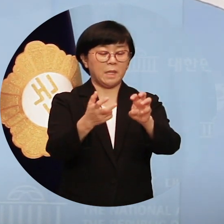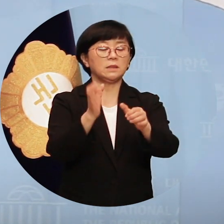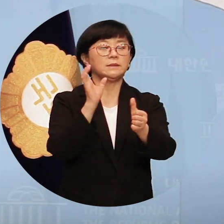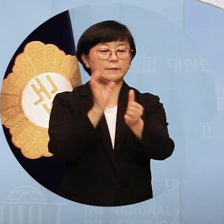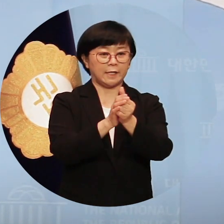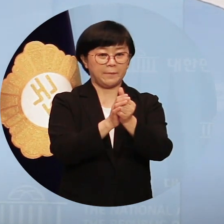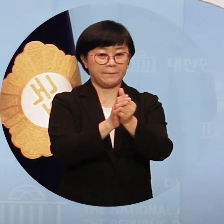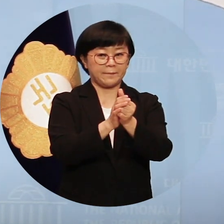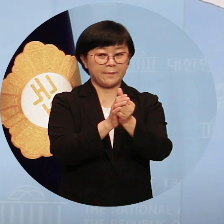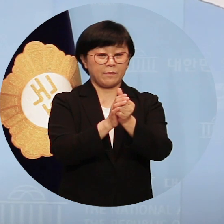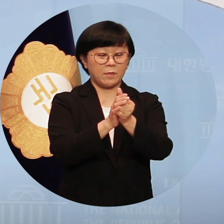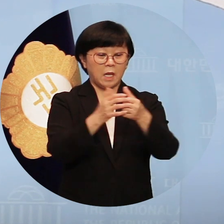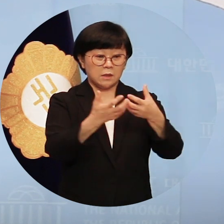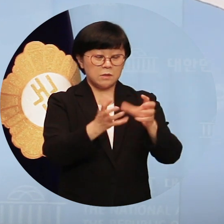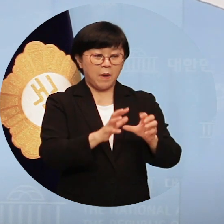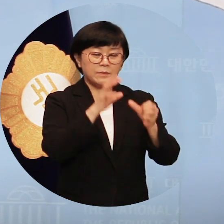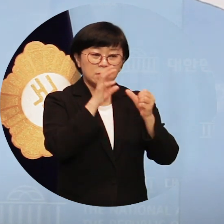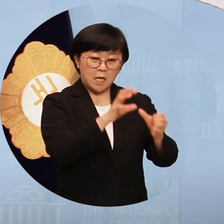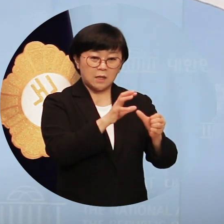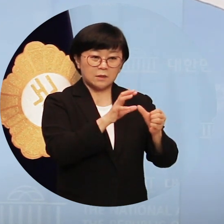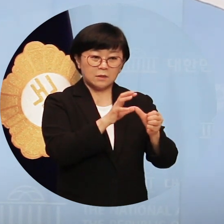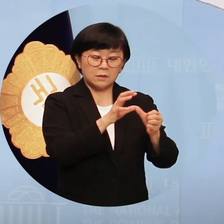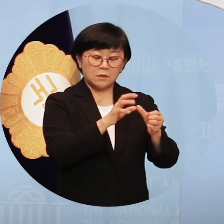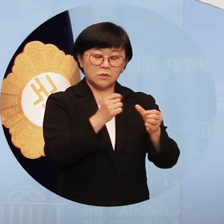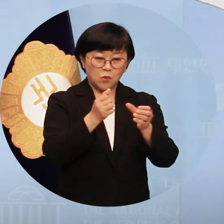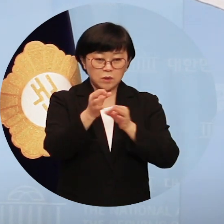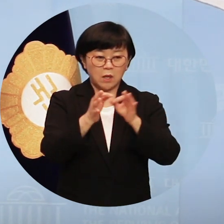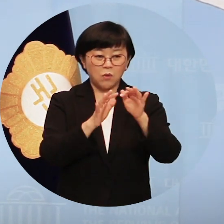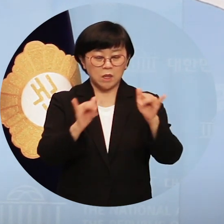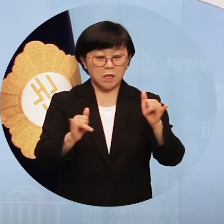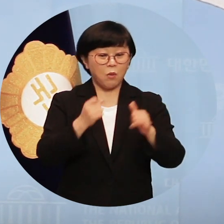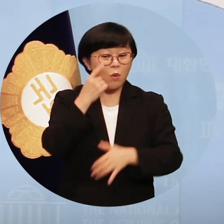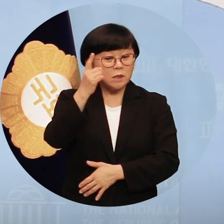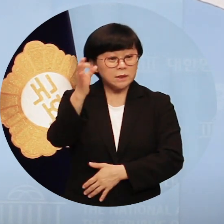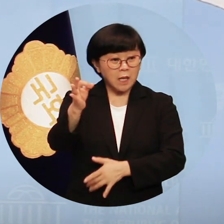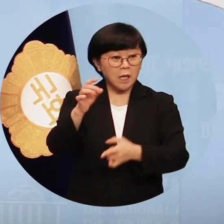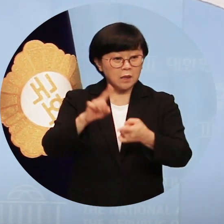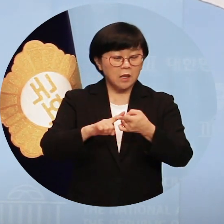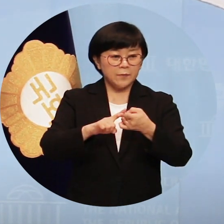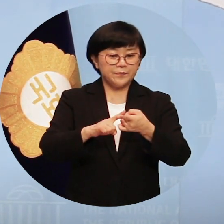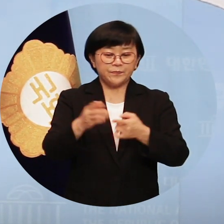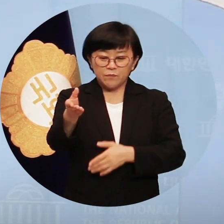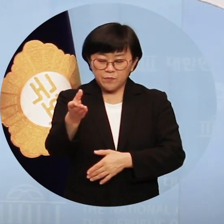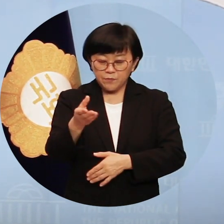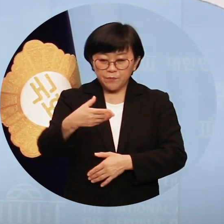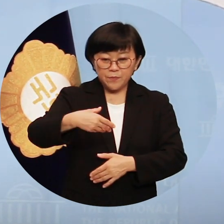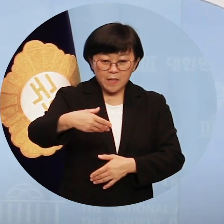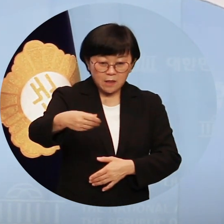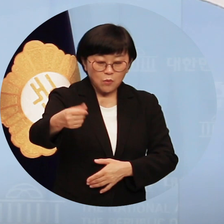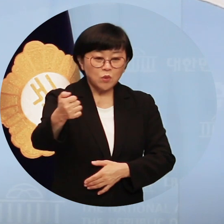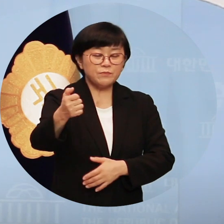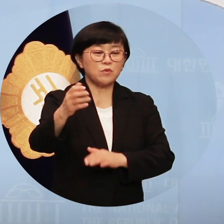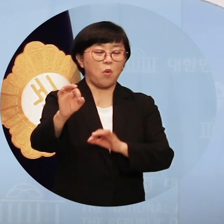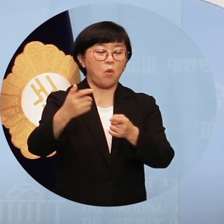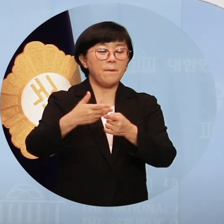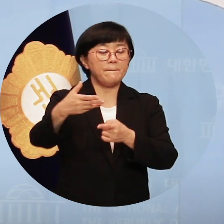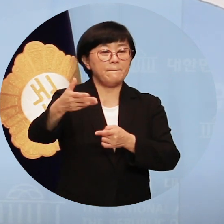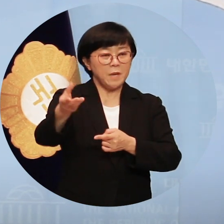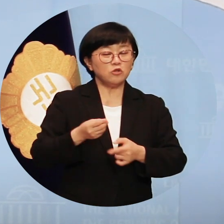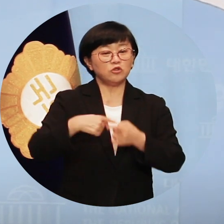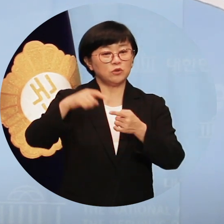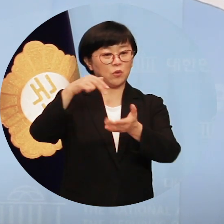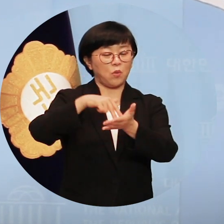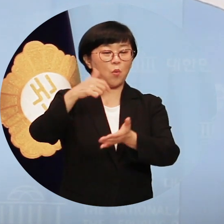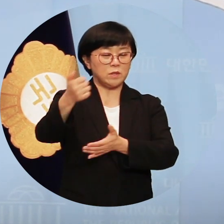%를 책임집니다. 집합제한 대상 소상공인의 임대료는 임차인이 50%를 감당하고